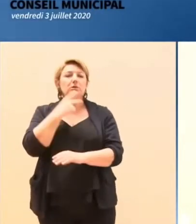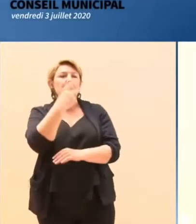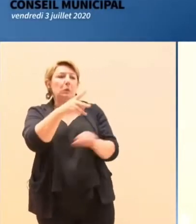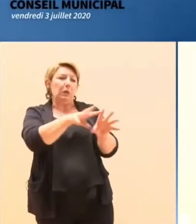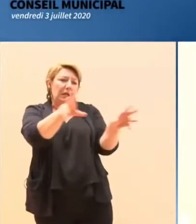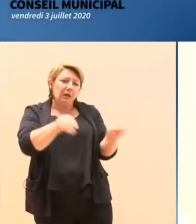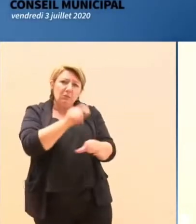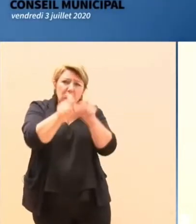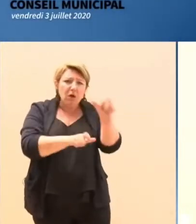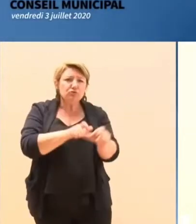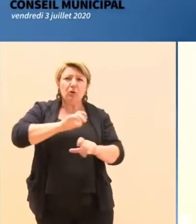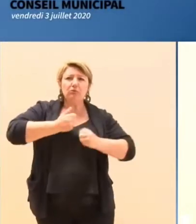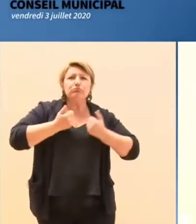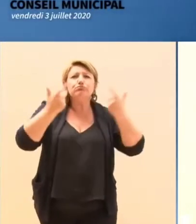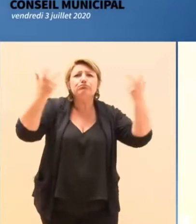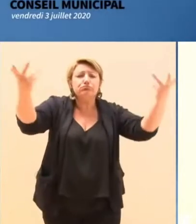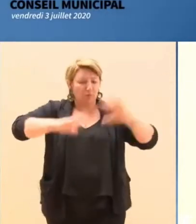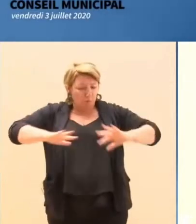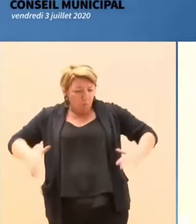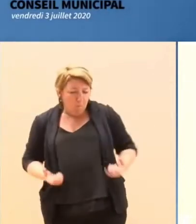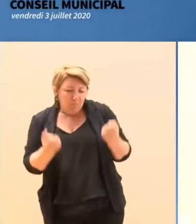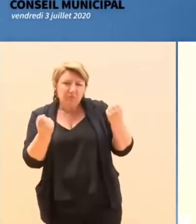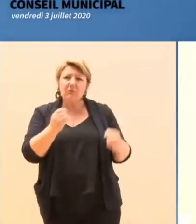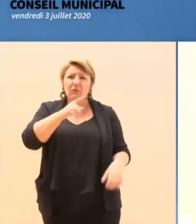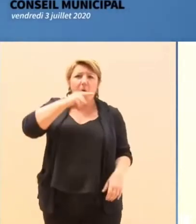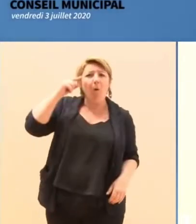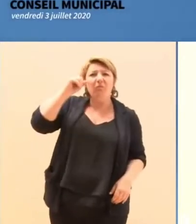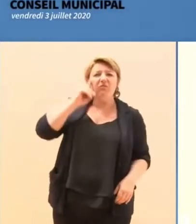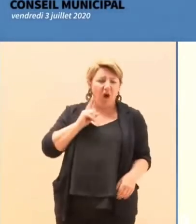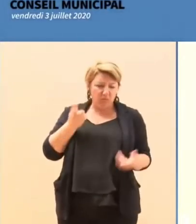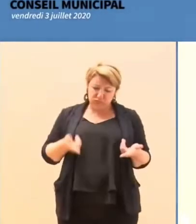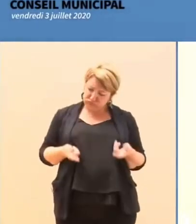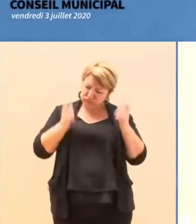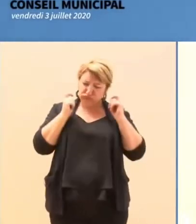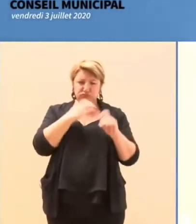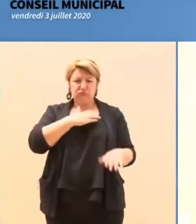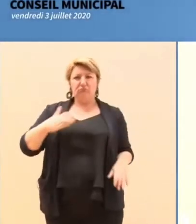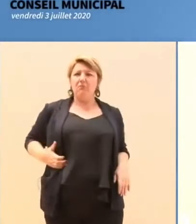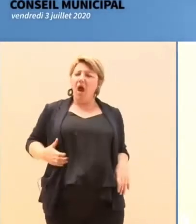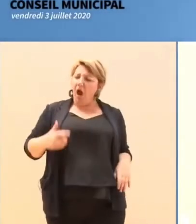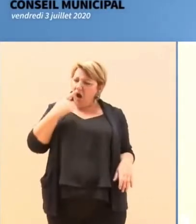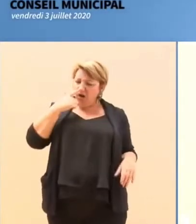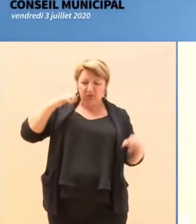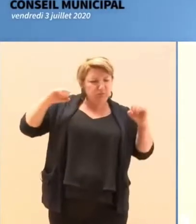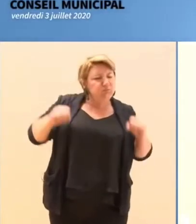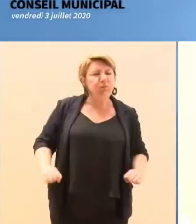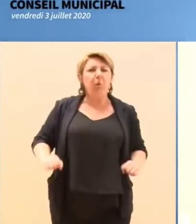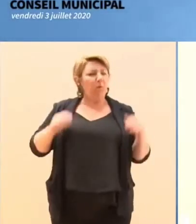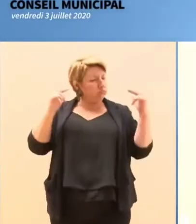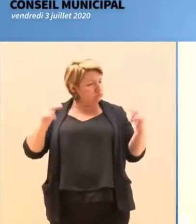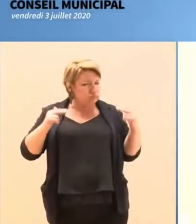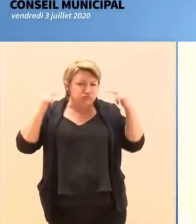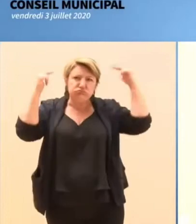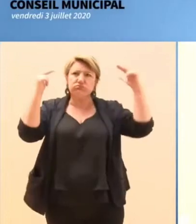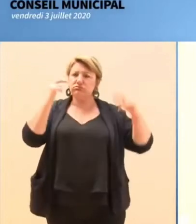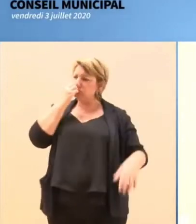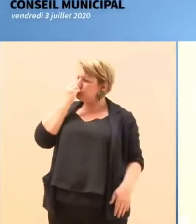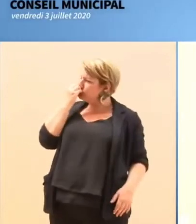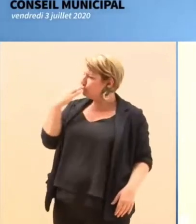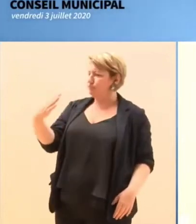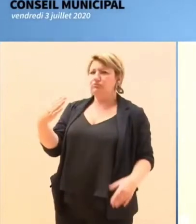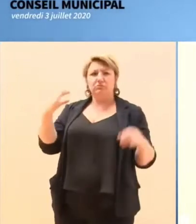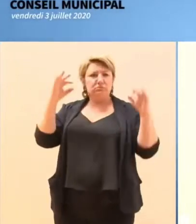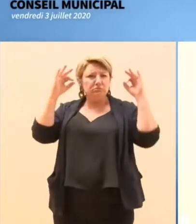suffisamment de compétences de femmes et d'hommes qui peuvent assumer cette fonction et l'assumer pleinement sans se préoccuper